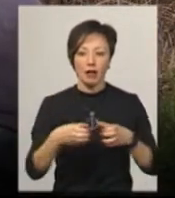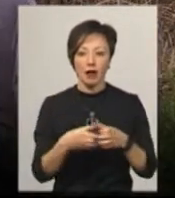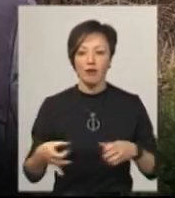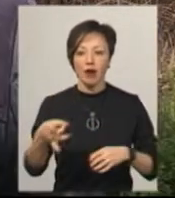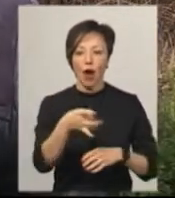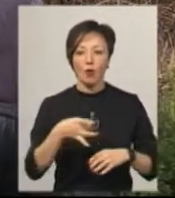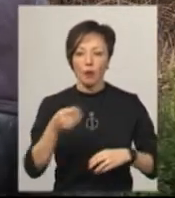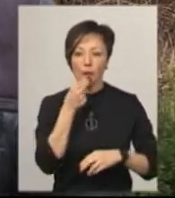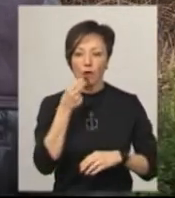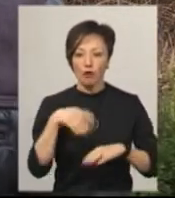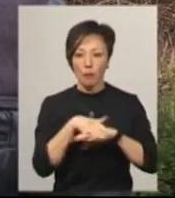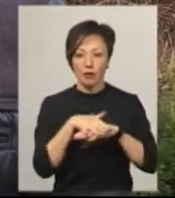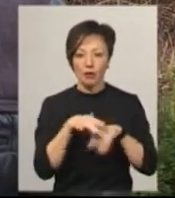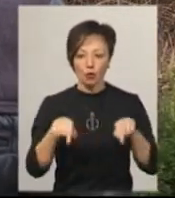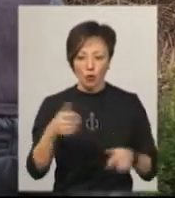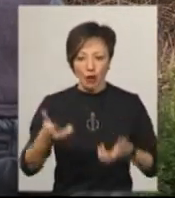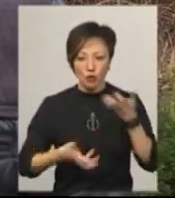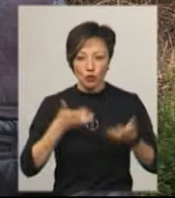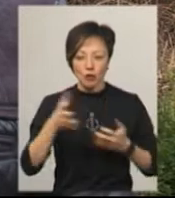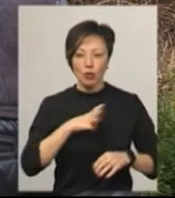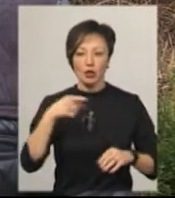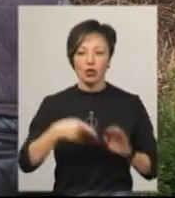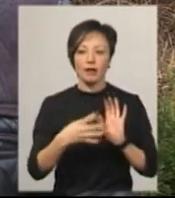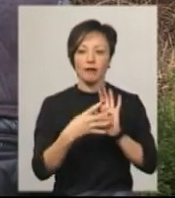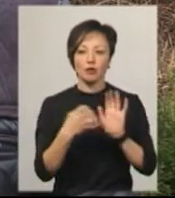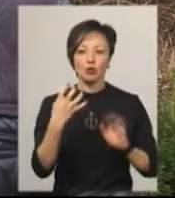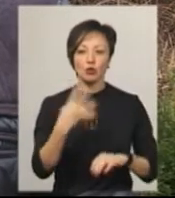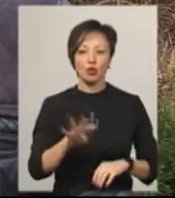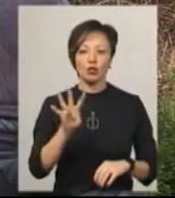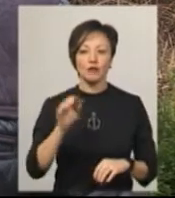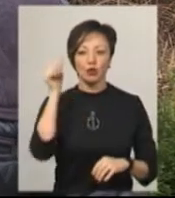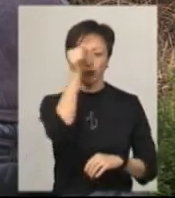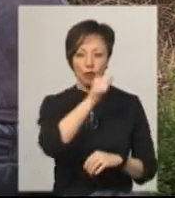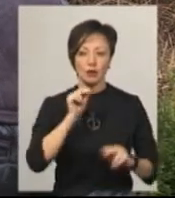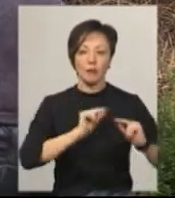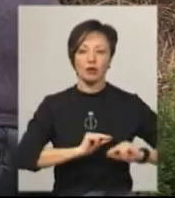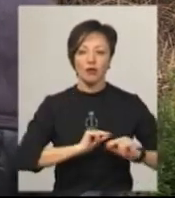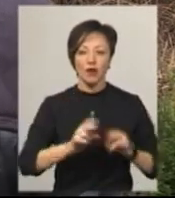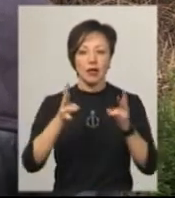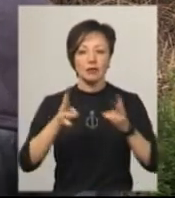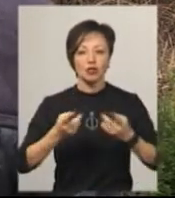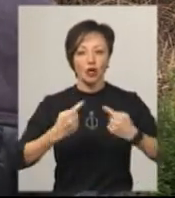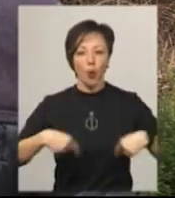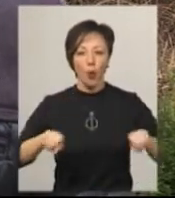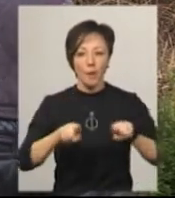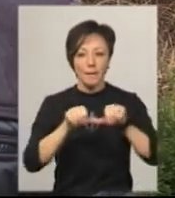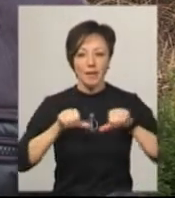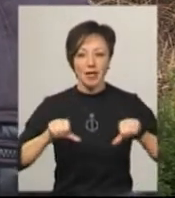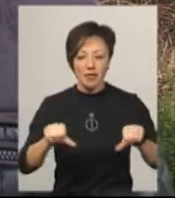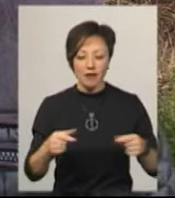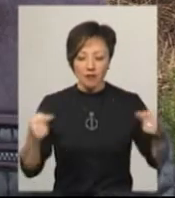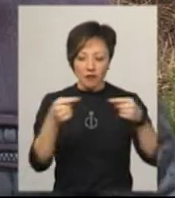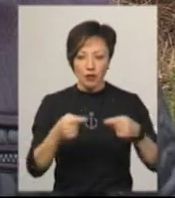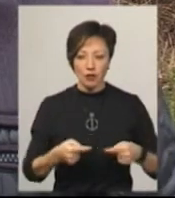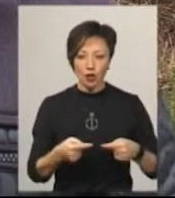продовольчого базару. Тут ексгумація була у 1944 році. Працювала надзвичайна комісія по визначенню злочинів